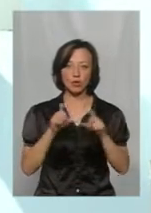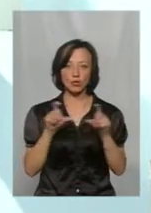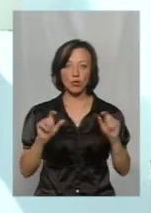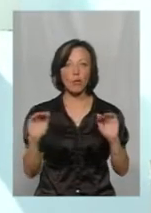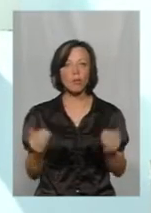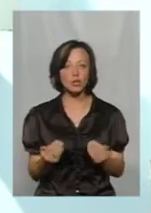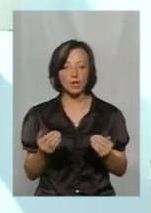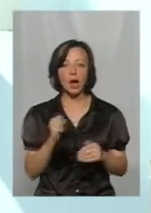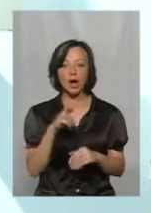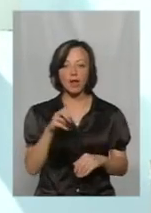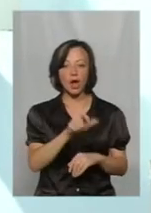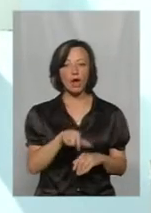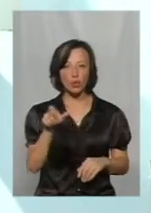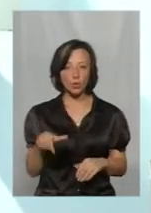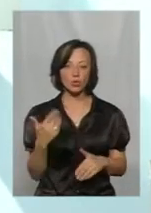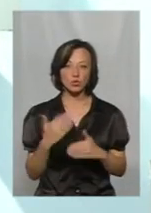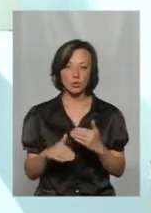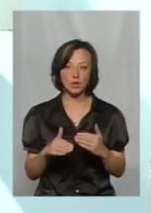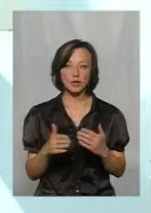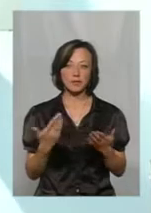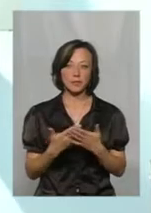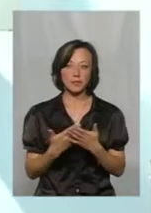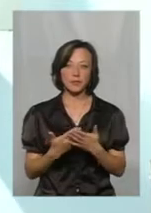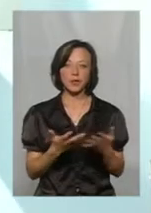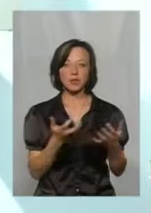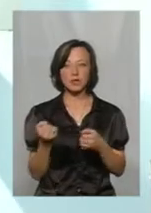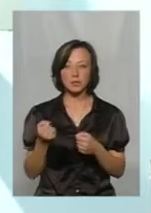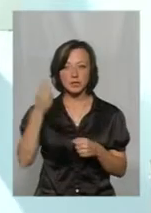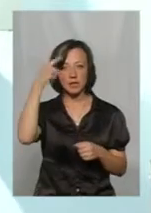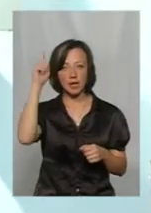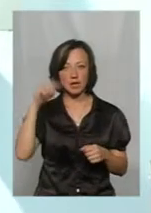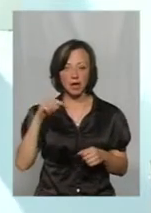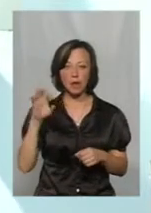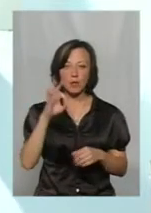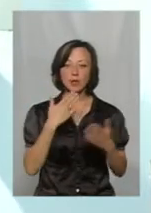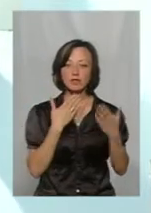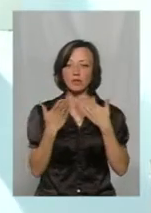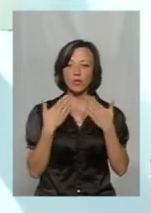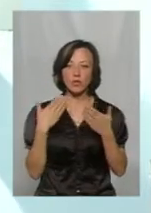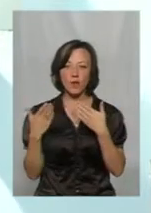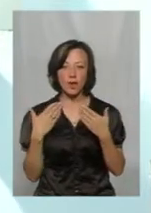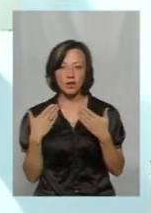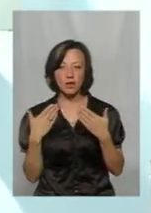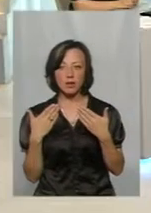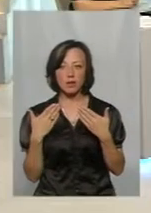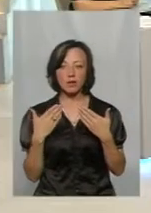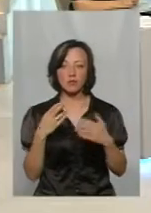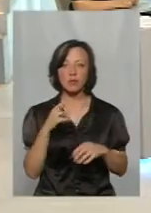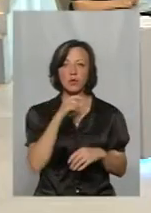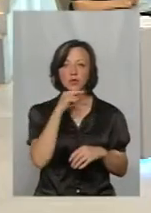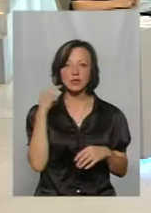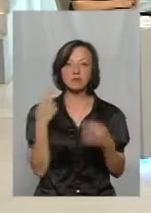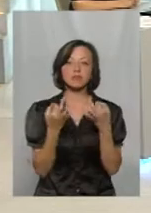обмежена, але люди вже десь, отримавши, мабуть, якісь знання щодо спілкування, десь по-російськи